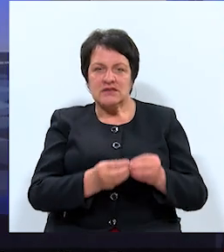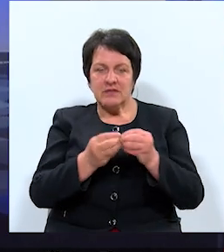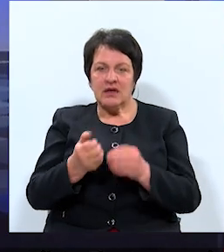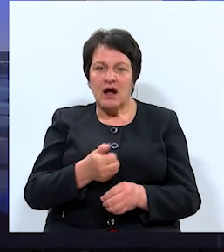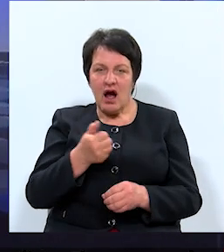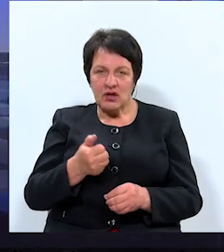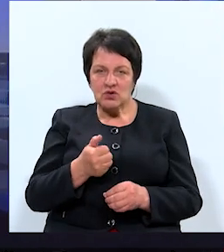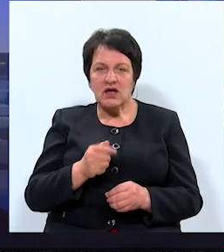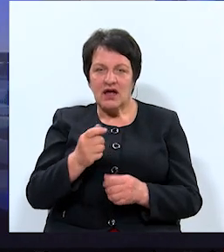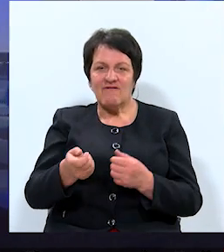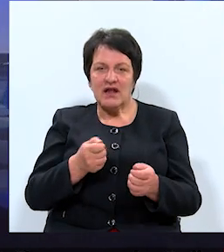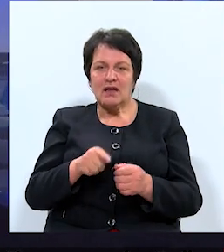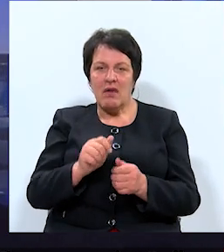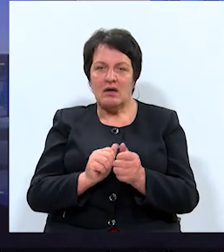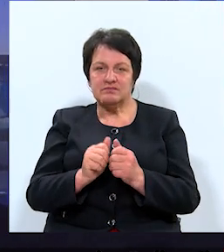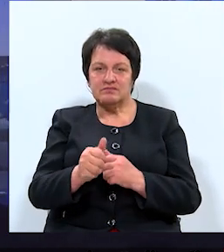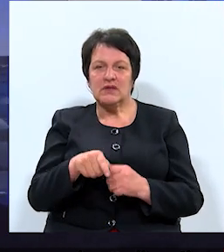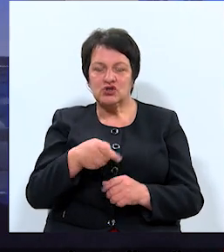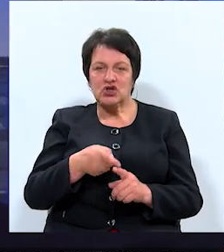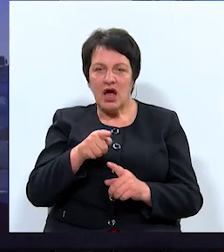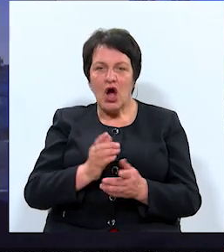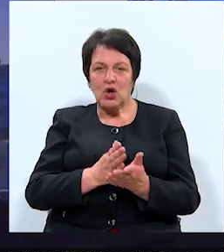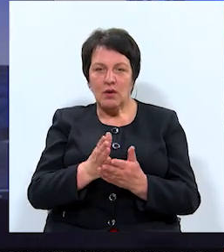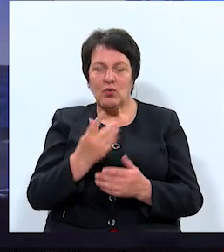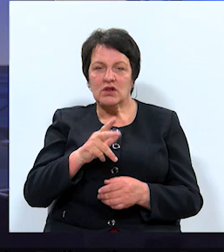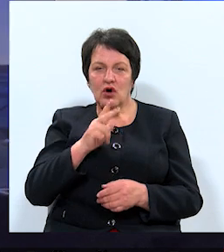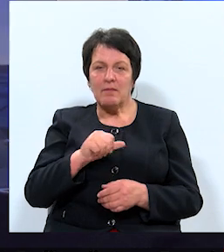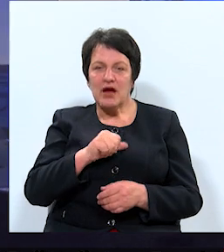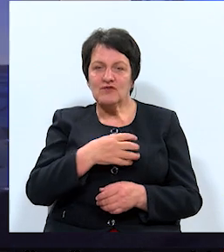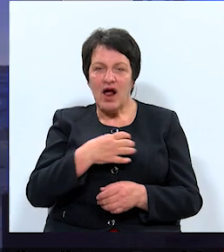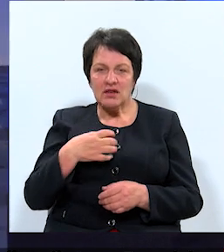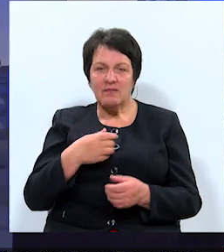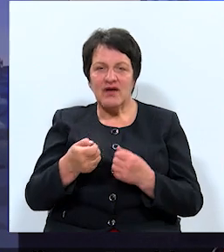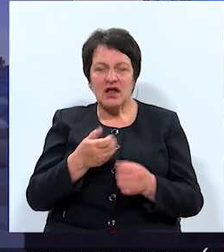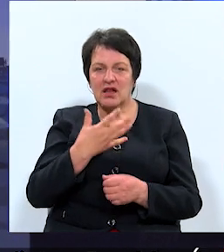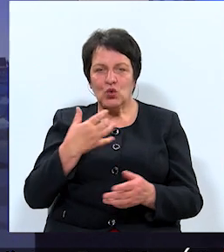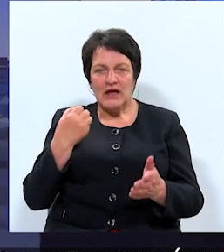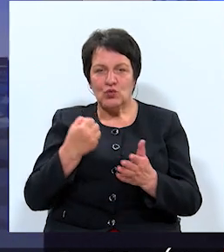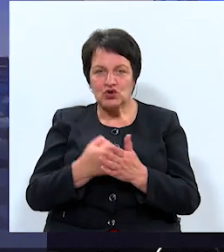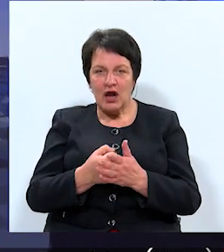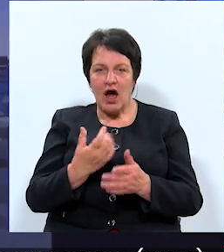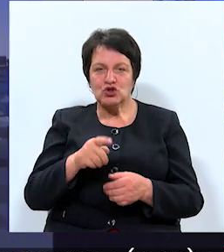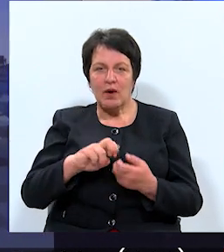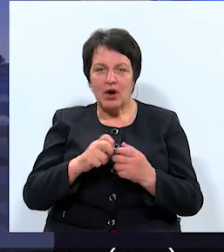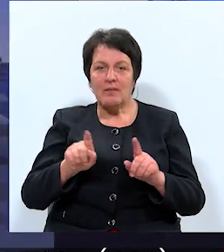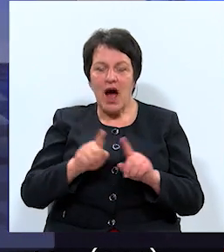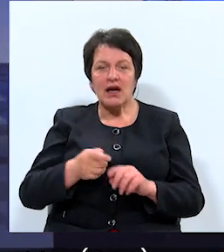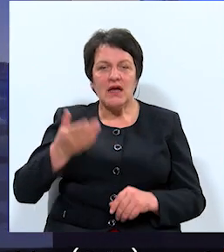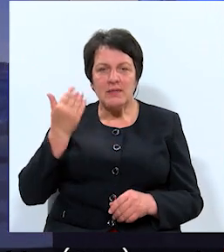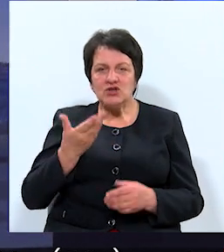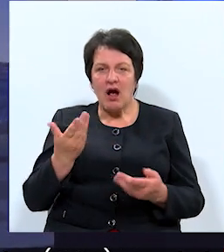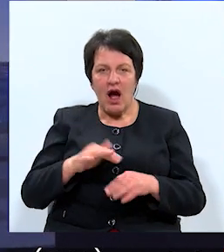vadībā šajā jomā, un Daugavpilī pašvaldība vadītāji nav tikuši galā ar šo problēmu arī iepriekš.